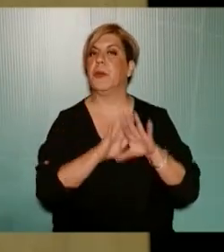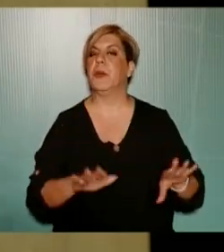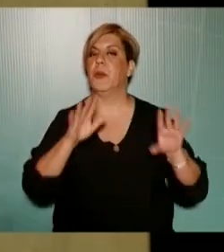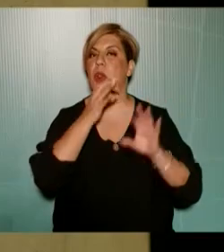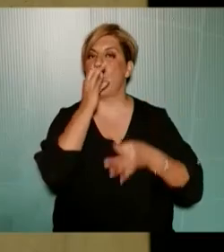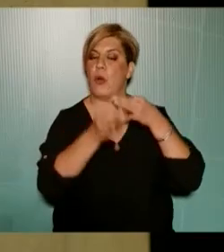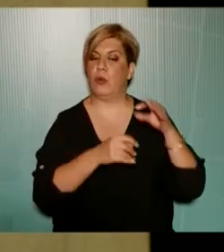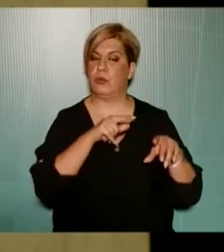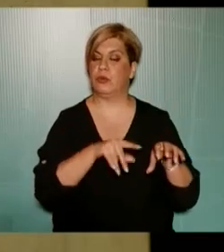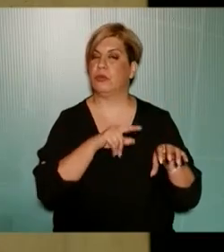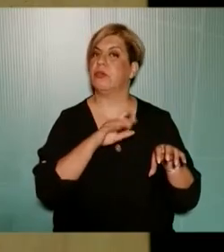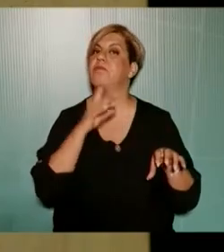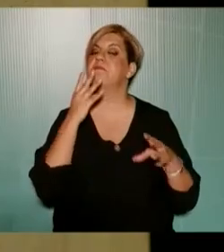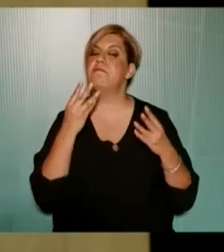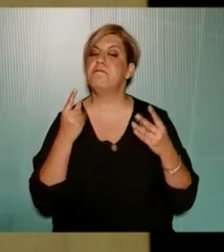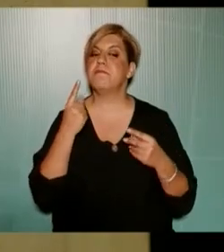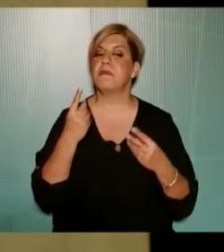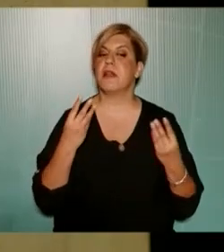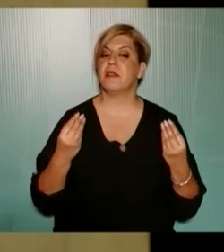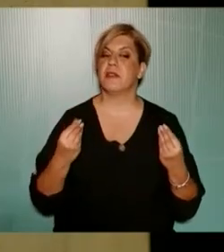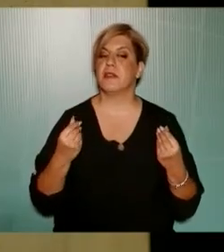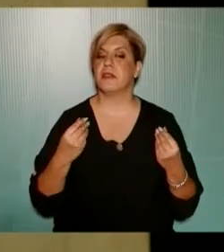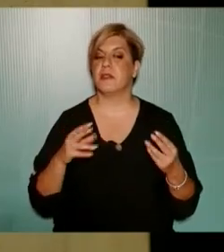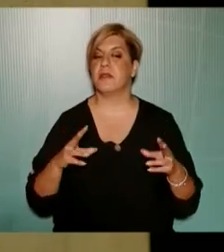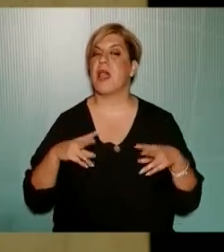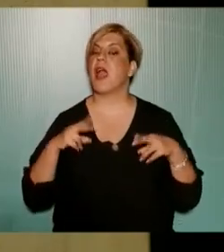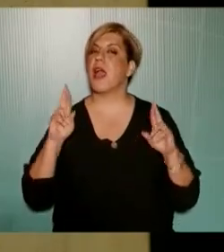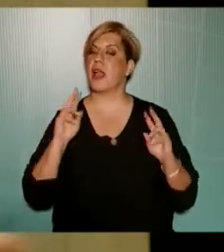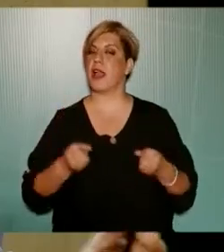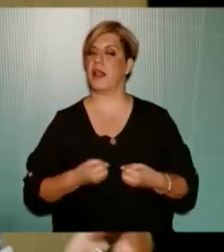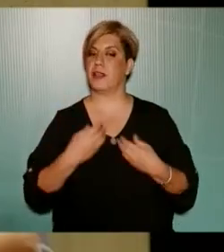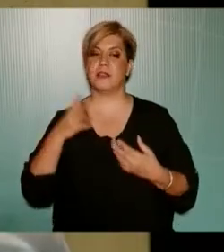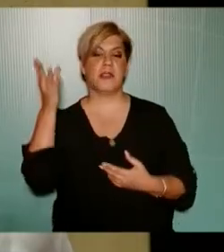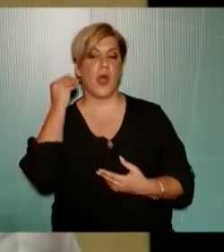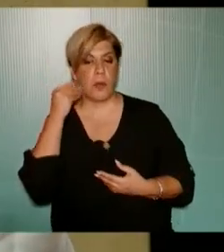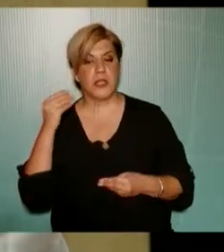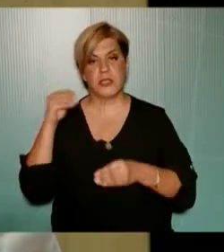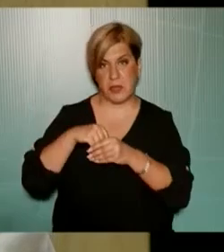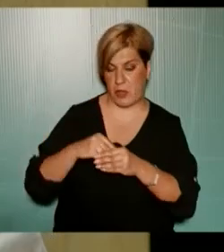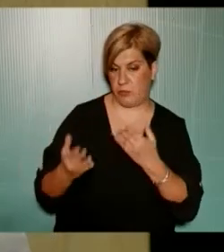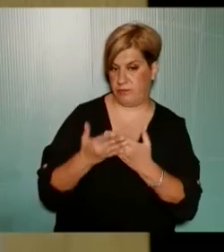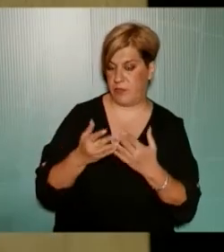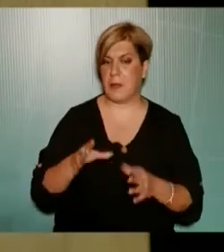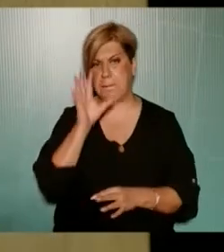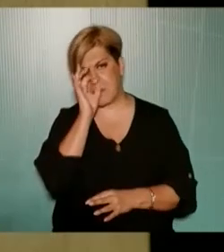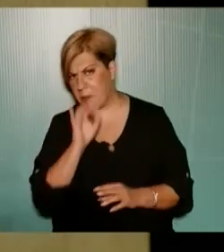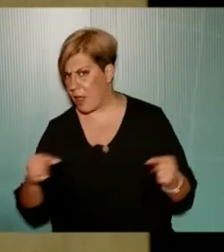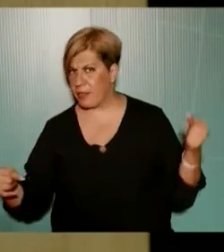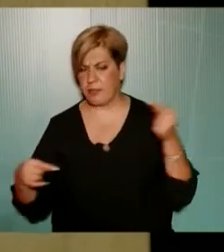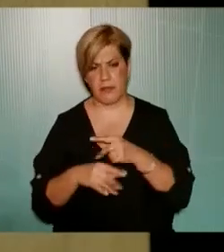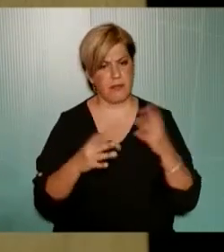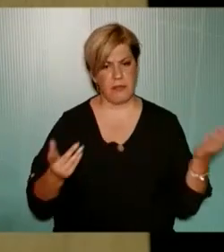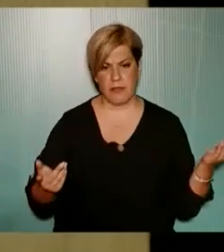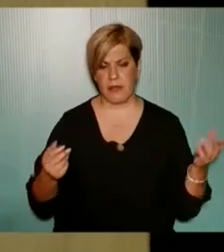και μια έτσι μετάδοση αίσθησης ότι σας ακούμε και συμμετέχουμε ενώ η πραγματικότητα